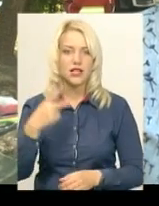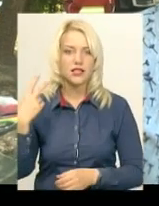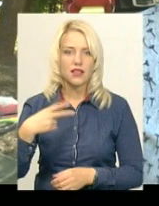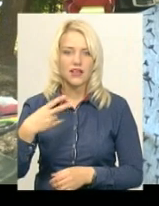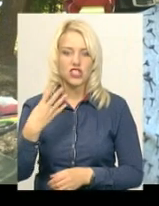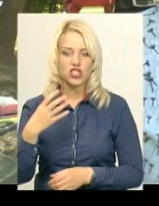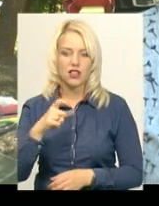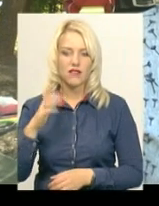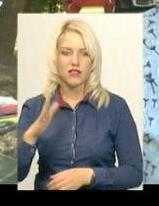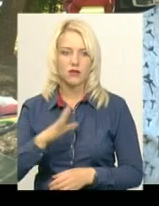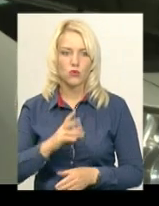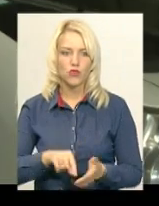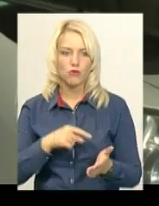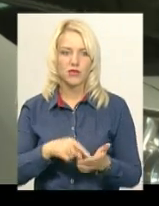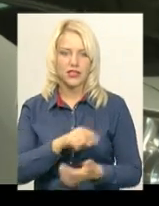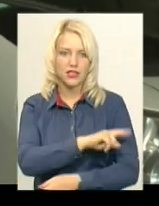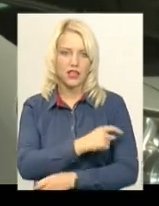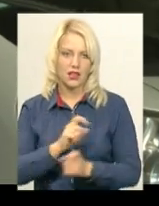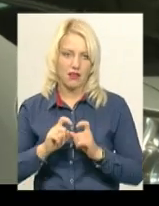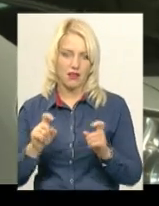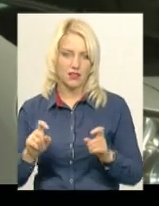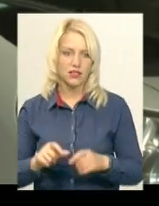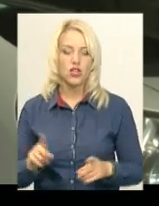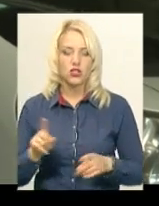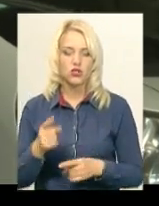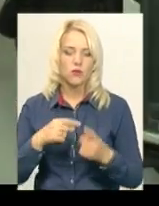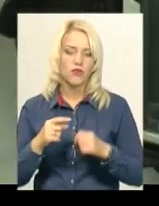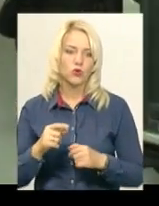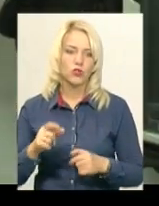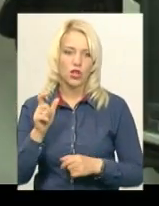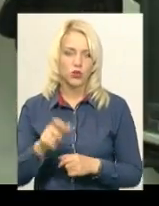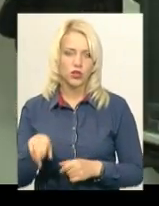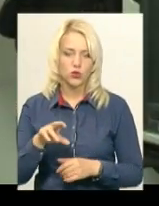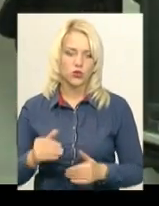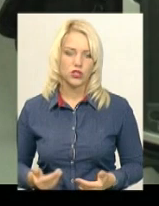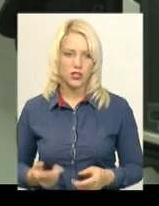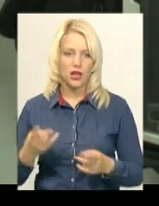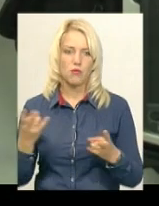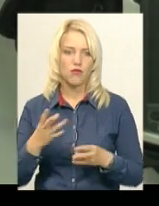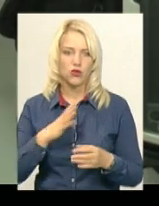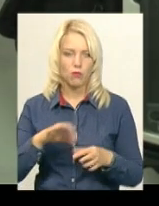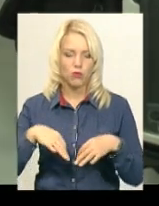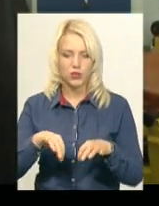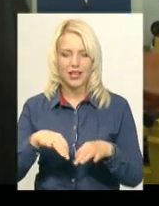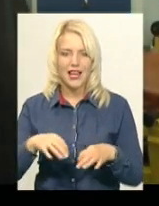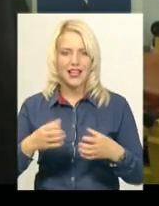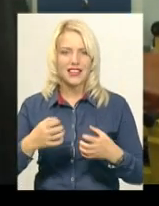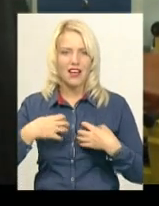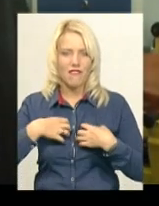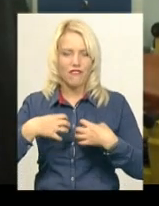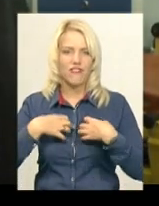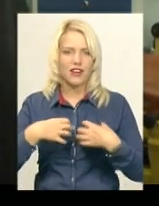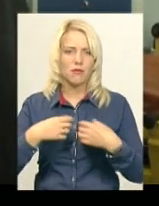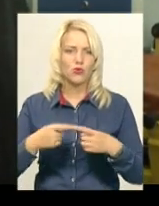хвилини вже були в міській лікарні. Щоб повернути людину до життя, у каретах швидкої повинні бути дефібрилятори. На Шепетівській та Кам'янець